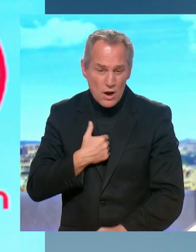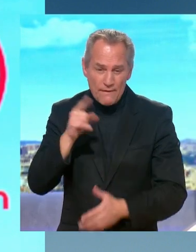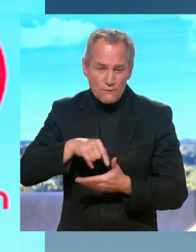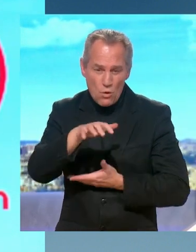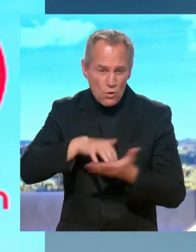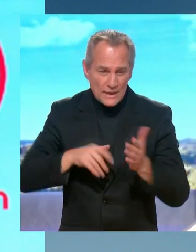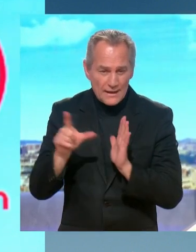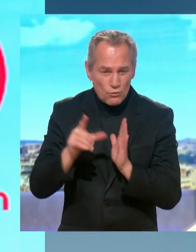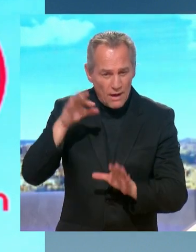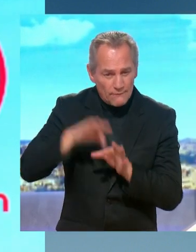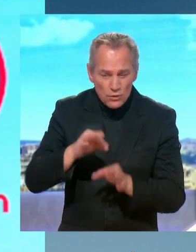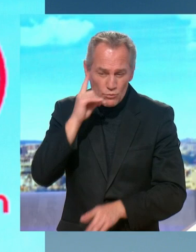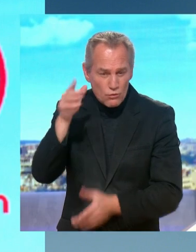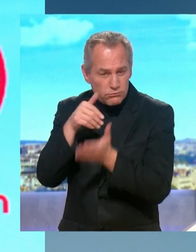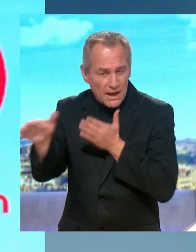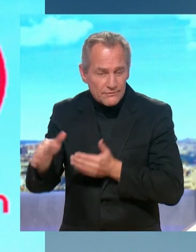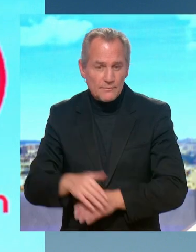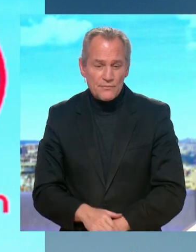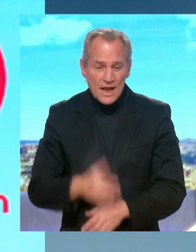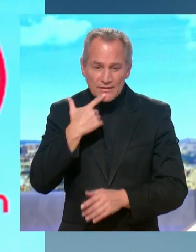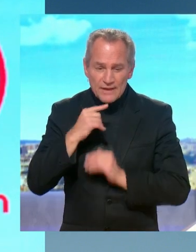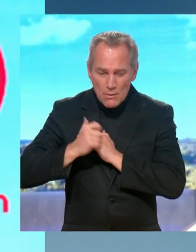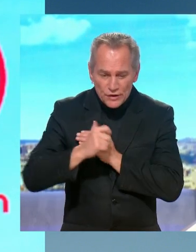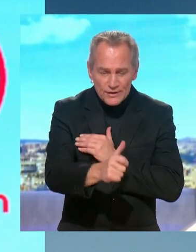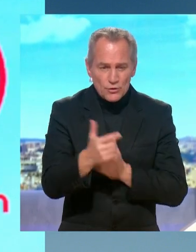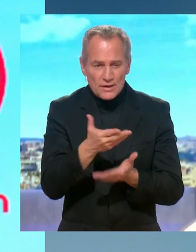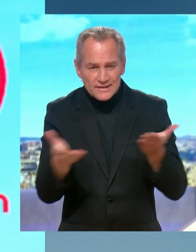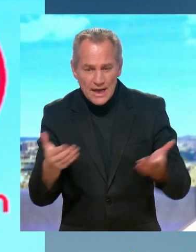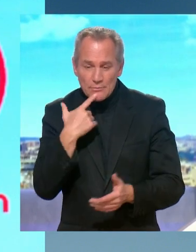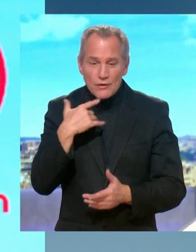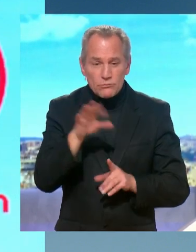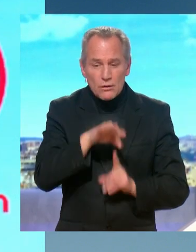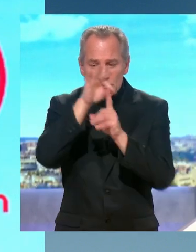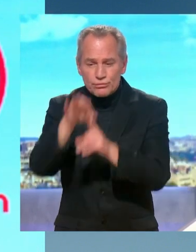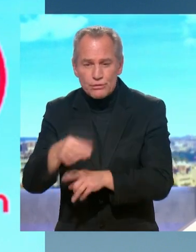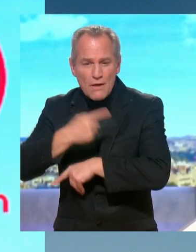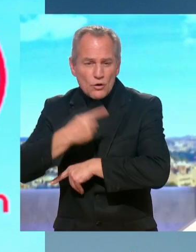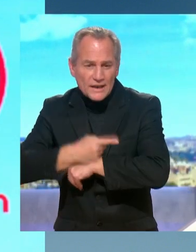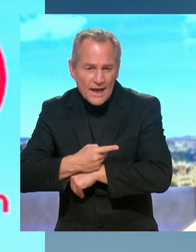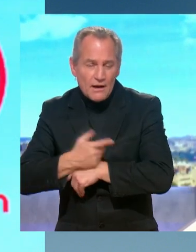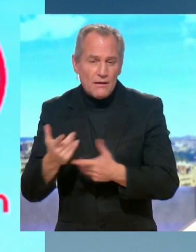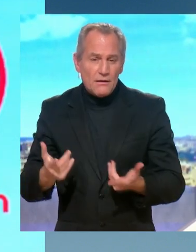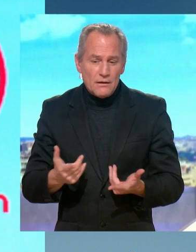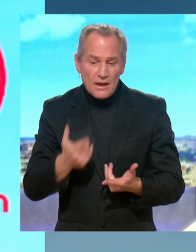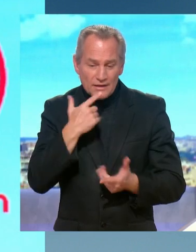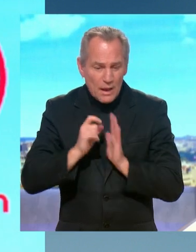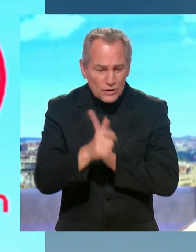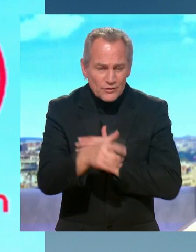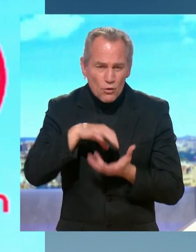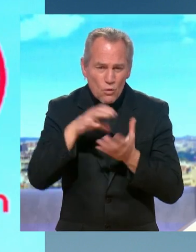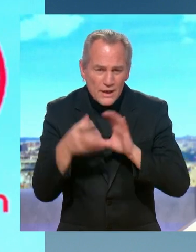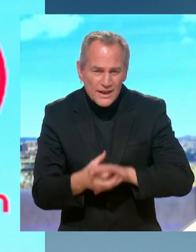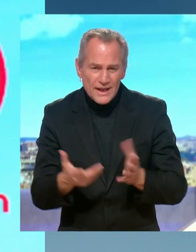territoire national. Une simplification des procédures, si on n'applique pas les arrêtés de reconduire à la frontière, les fameuses EQTF, parce que nos procédures sont trop complexes.